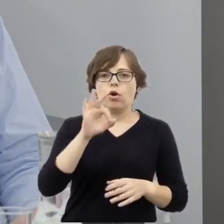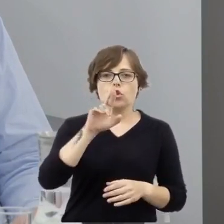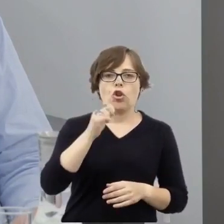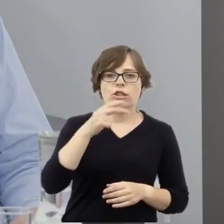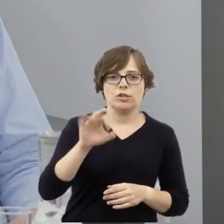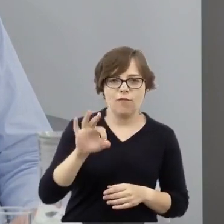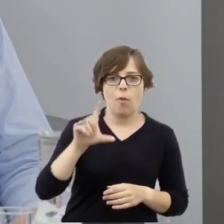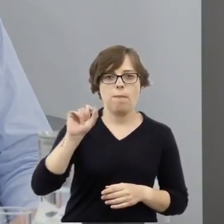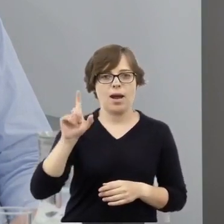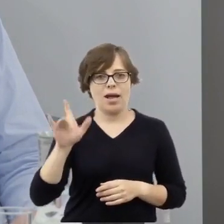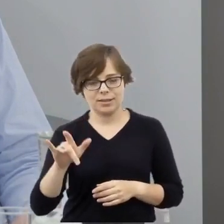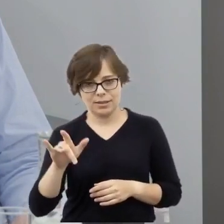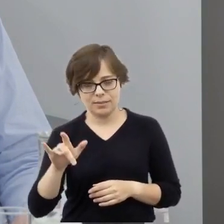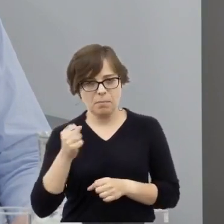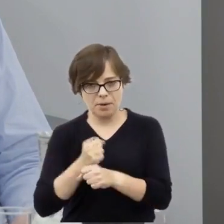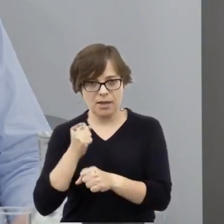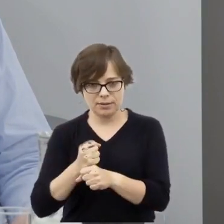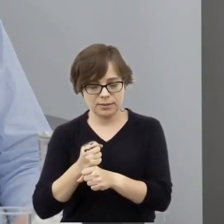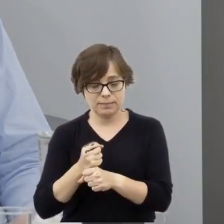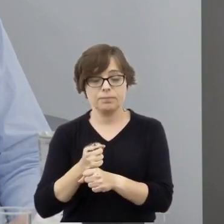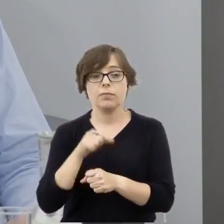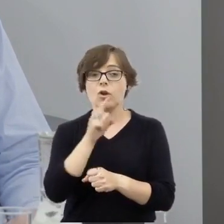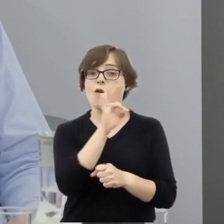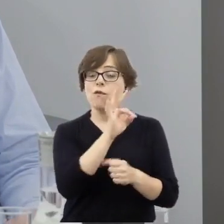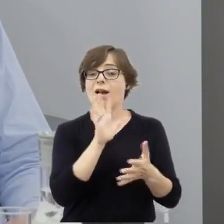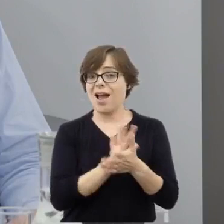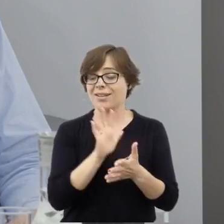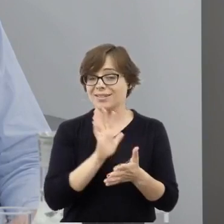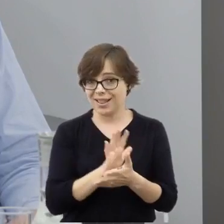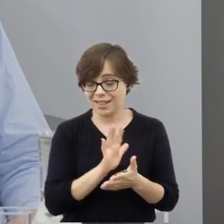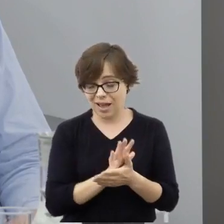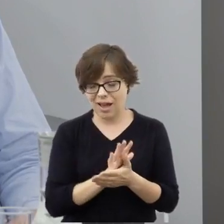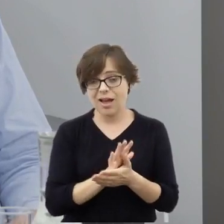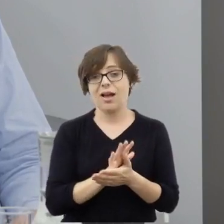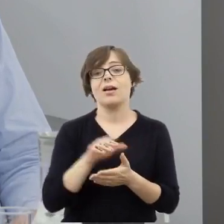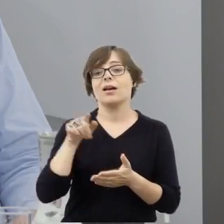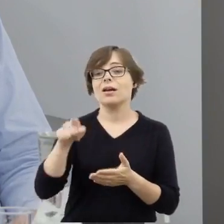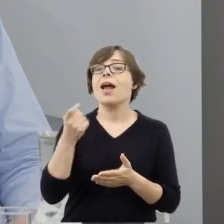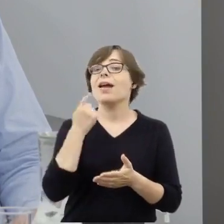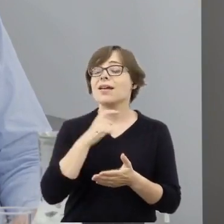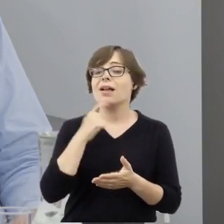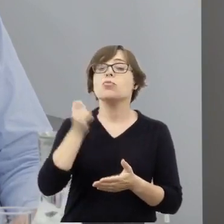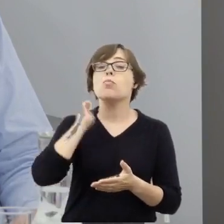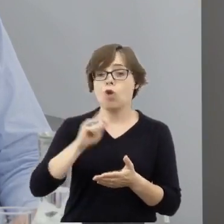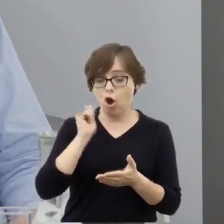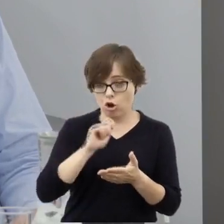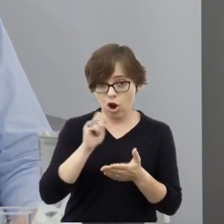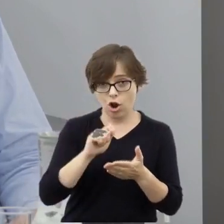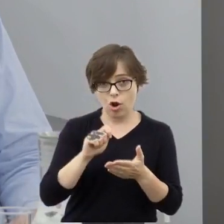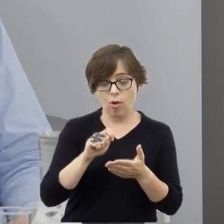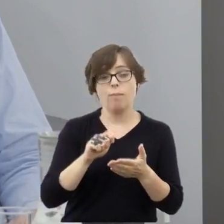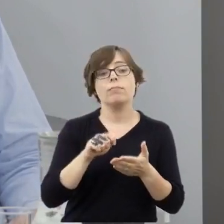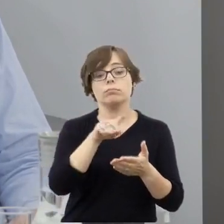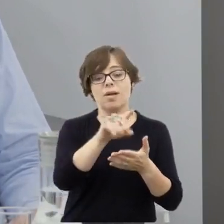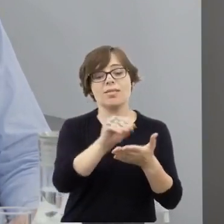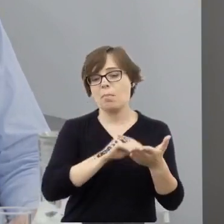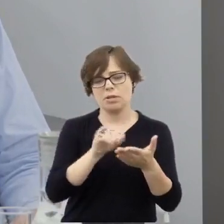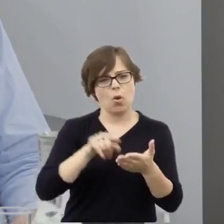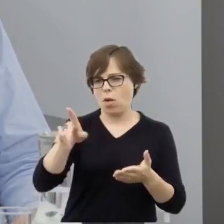potępiło pogrom Kielecki w swoim miesięczniku, to bardzo charakterystyczne, na szesnastej stronie